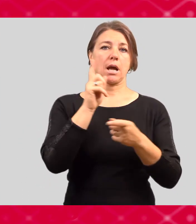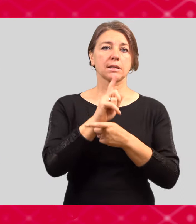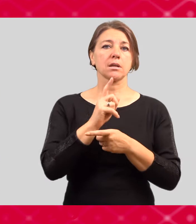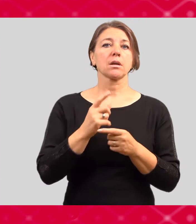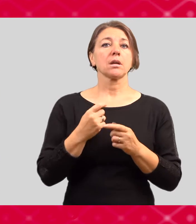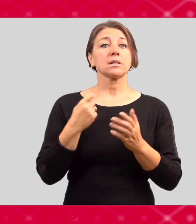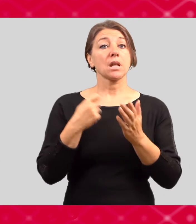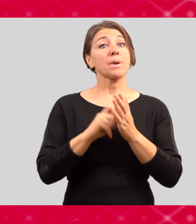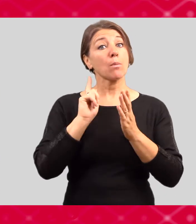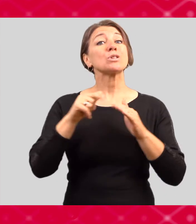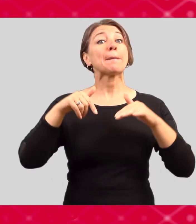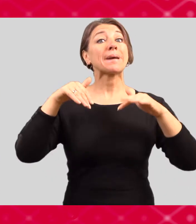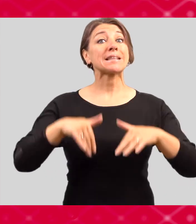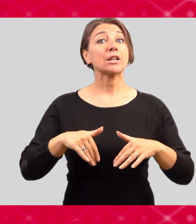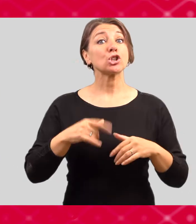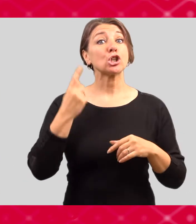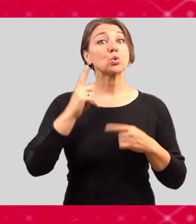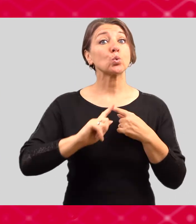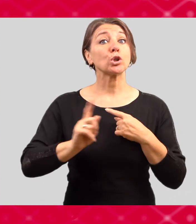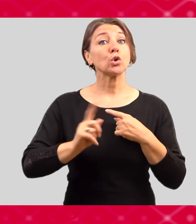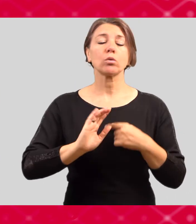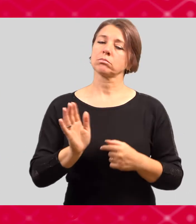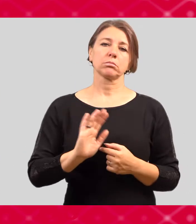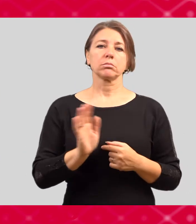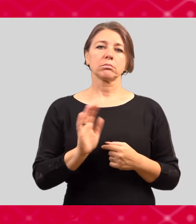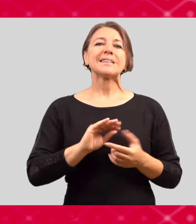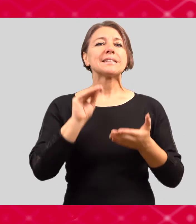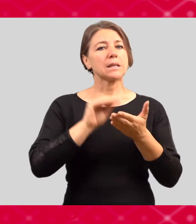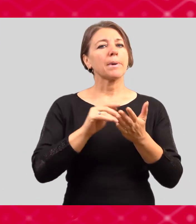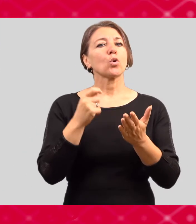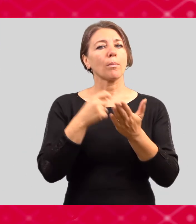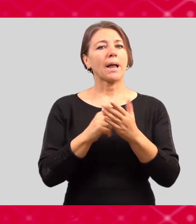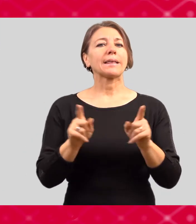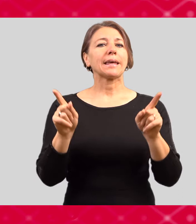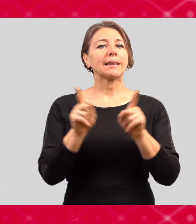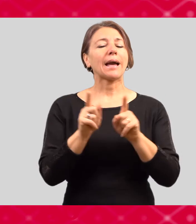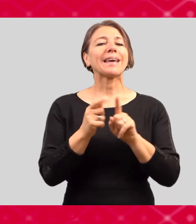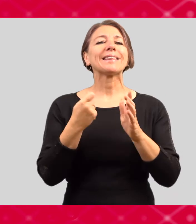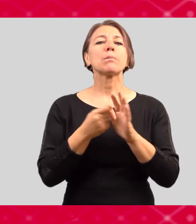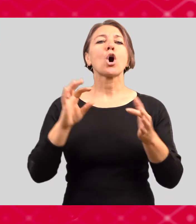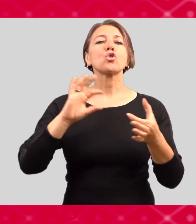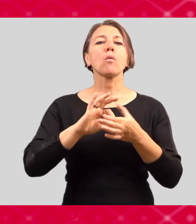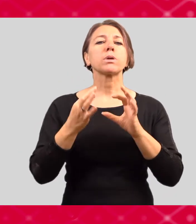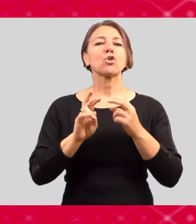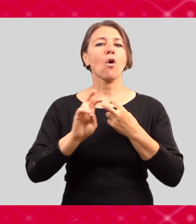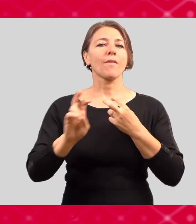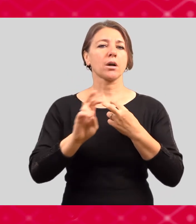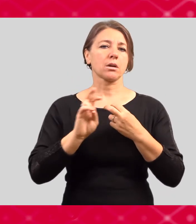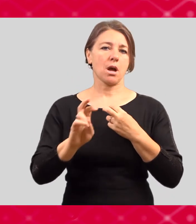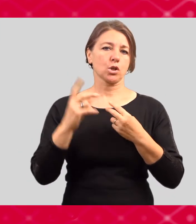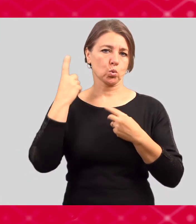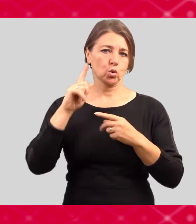na druhou stranu, nemusíte být v prezenčním studiu. Toto stipendium se vztahuje i pro kombinovanou formu.